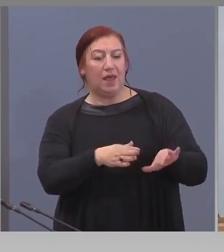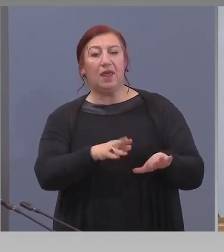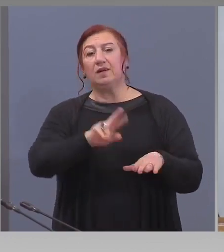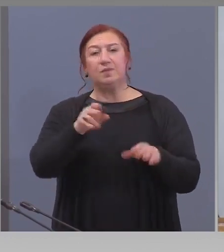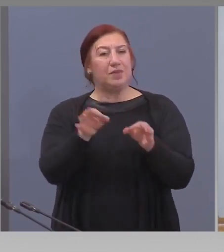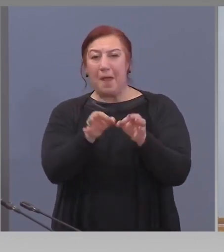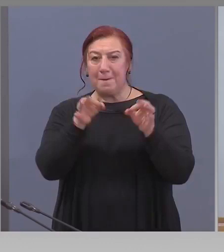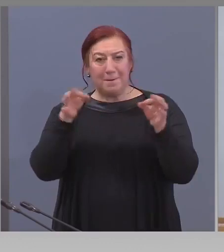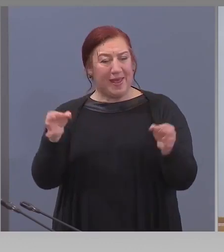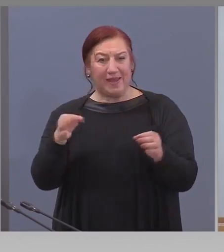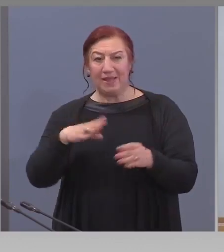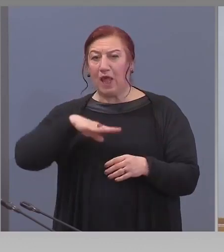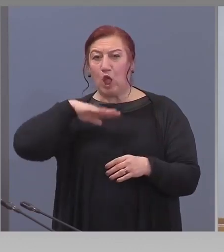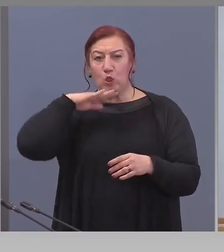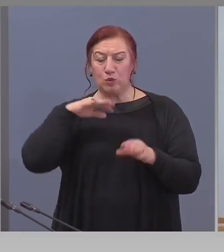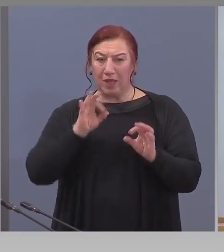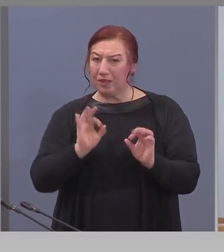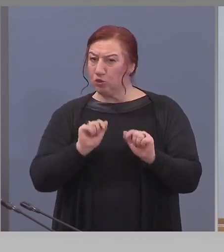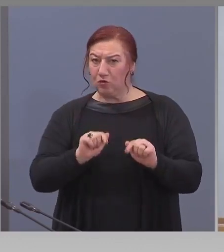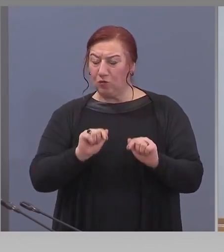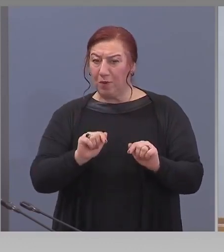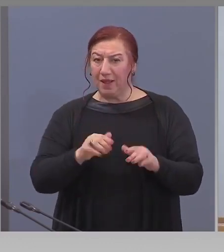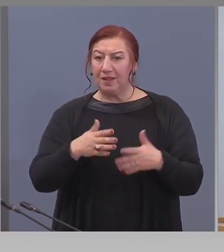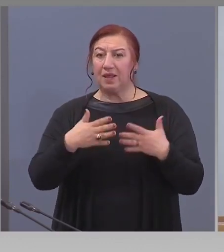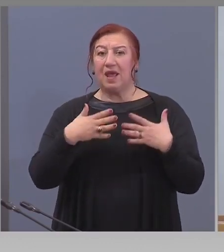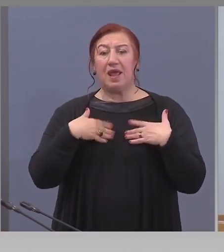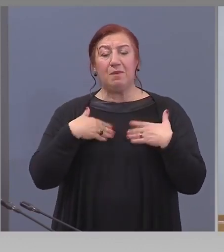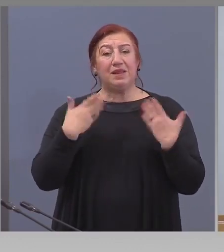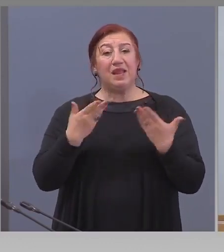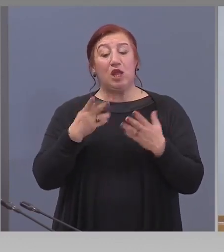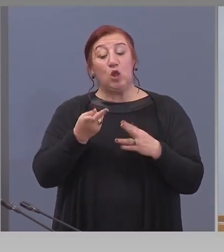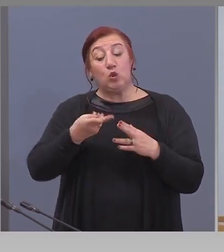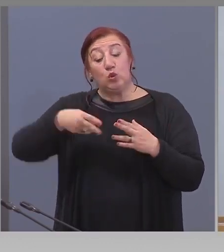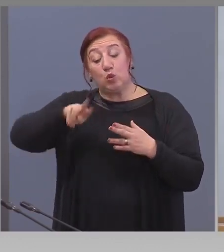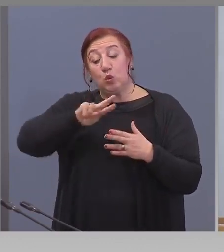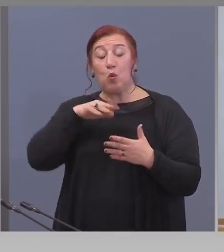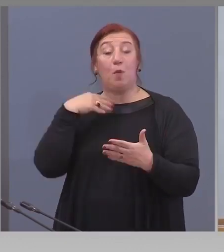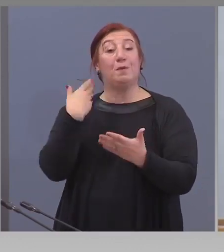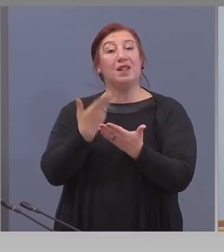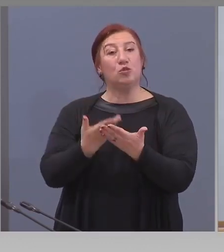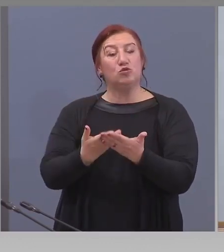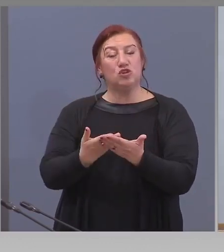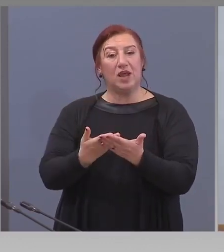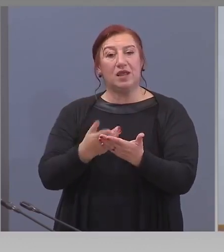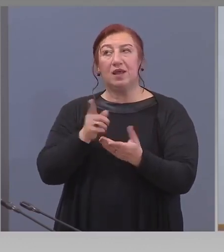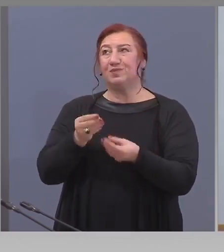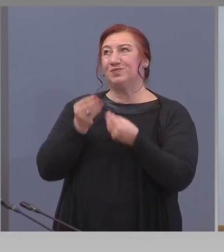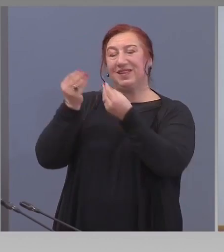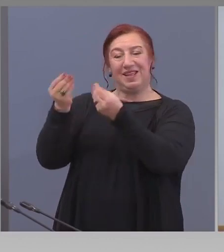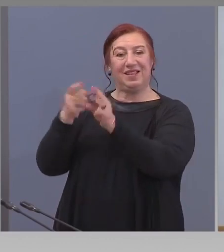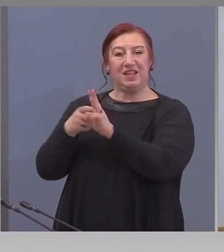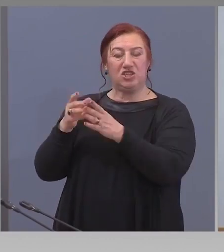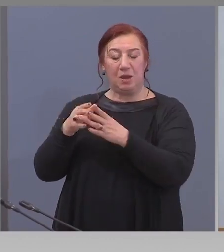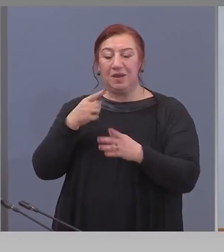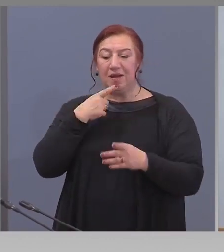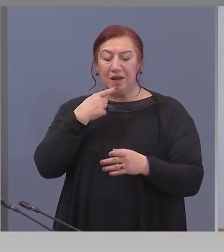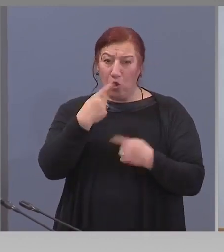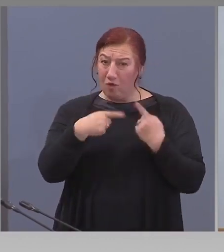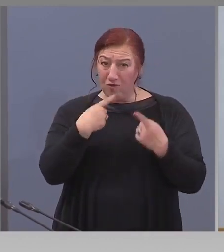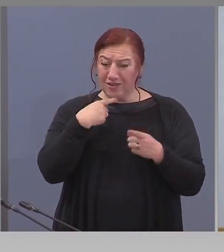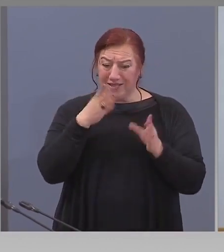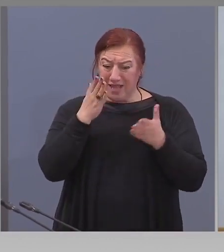достатъчни ли са в момента, имате ли конкретно вече предложение, което може да обсъдите същата? За конкретните мерки до момента?